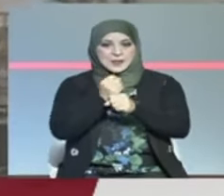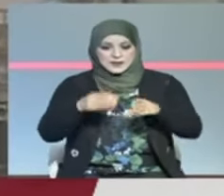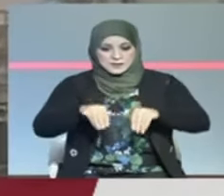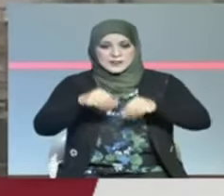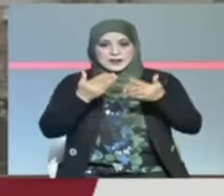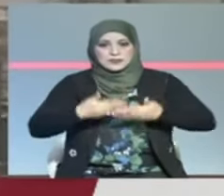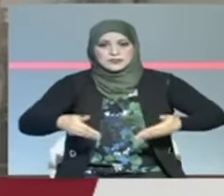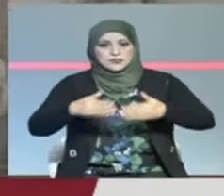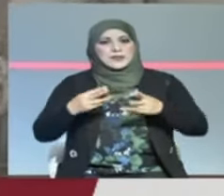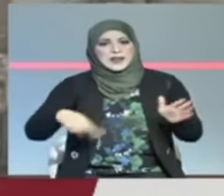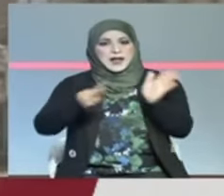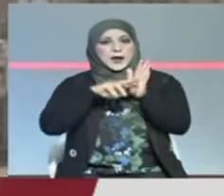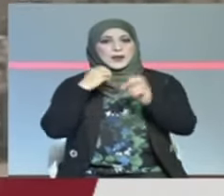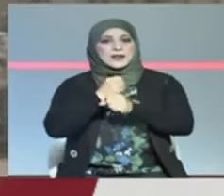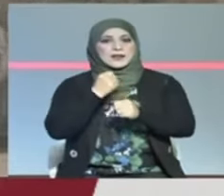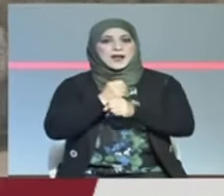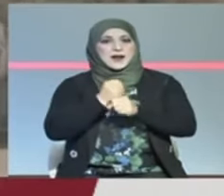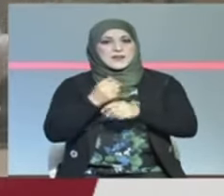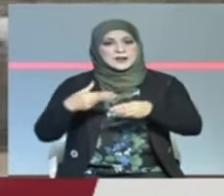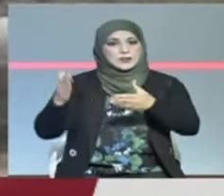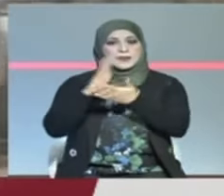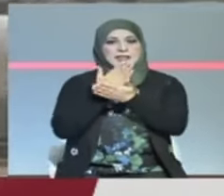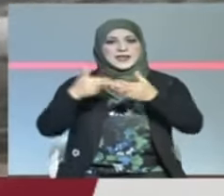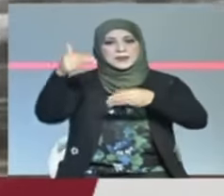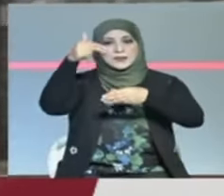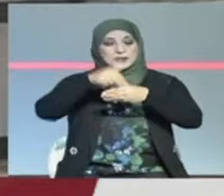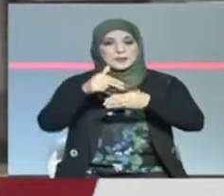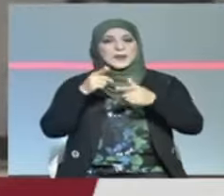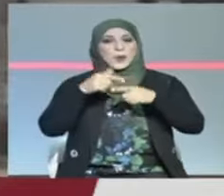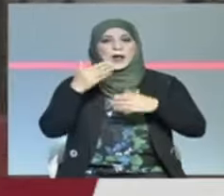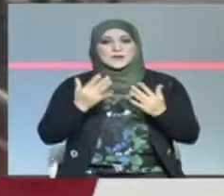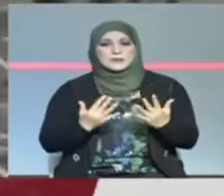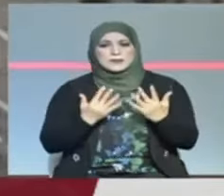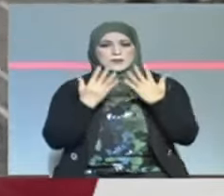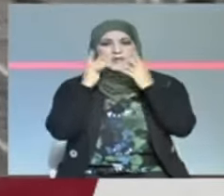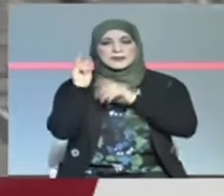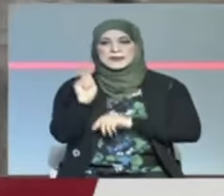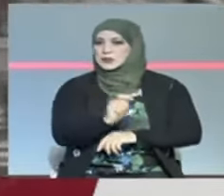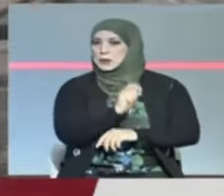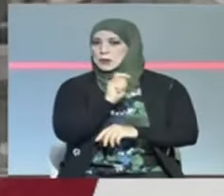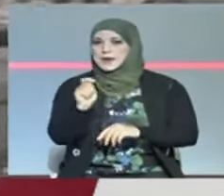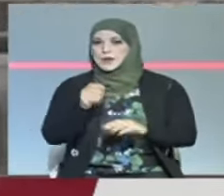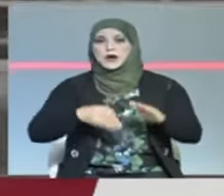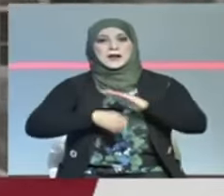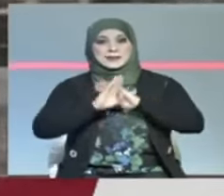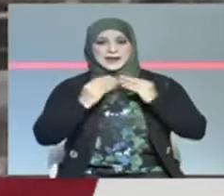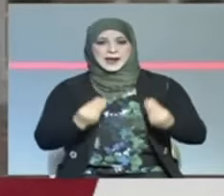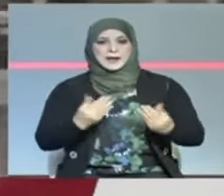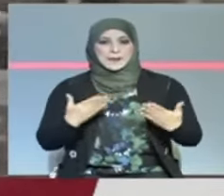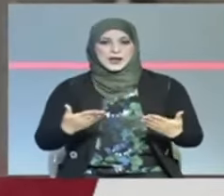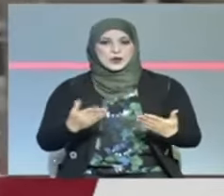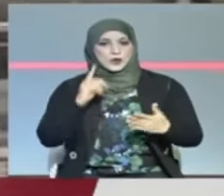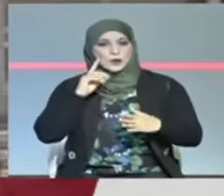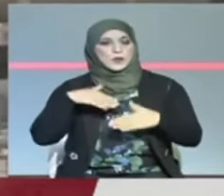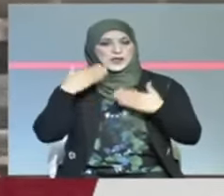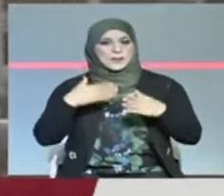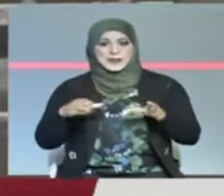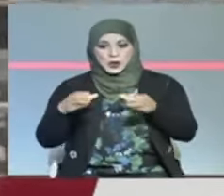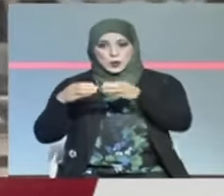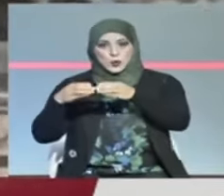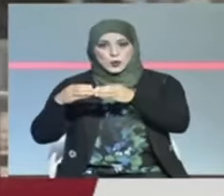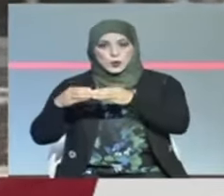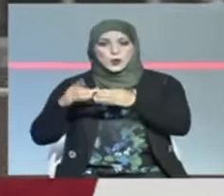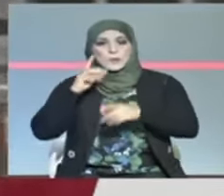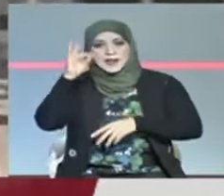تستعيد نشاطها وإنتاجها للنفط والغاز بصورة طبيعية انتلاقا من اليوم وذلك بعد أن وافق الوفد